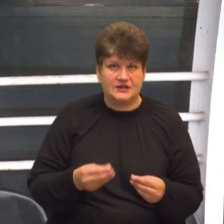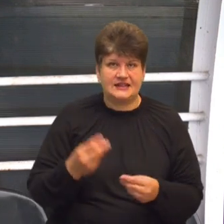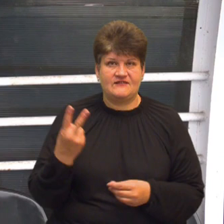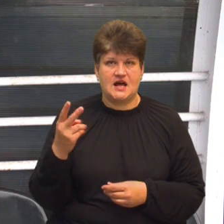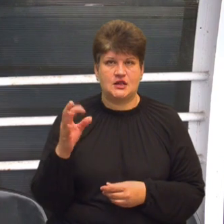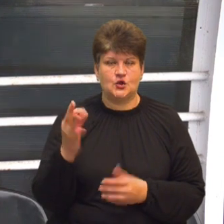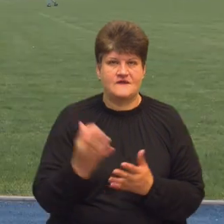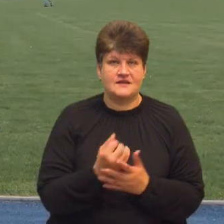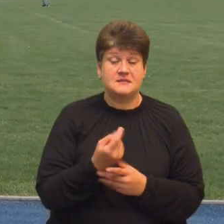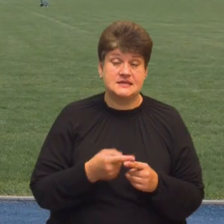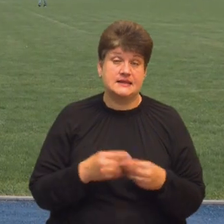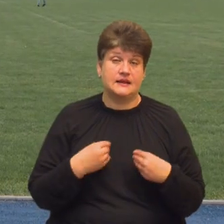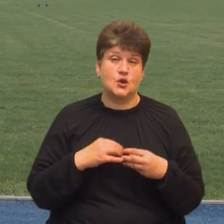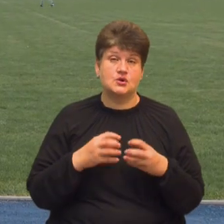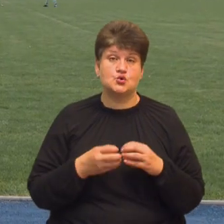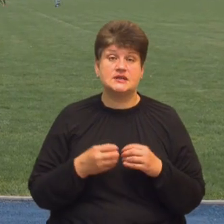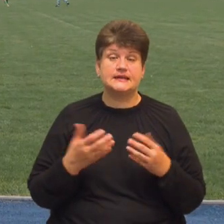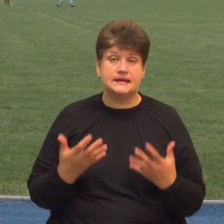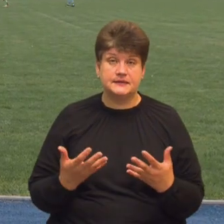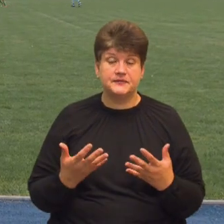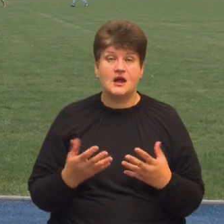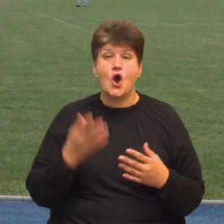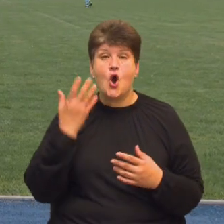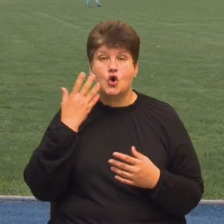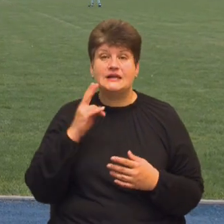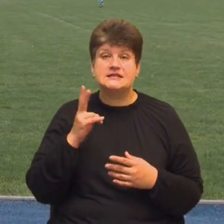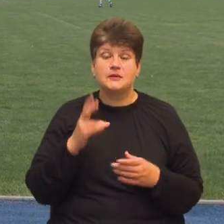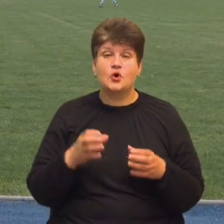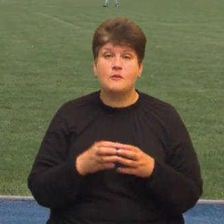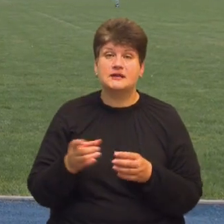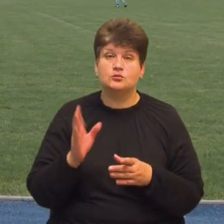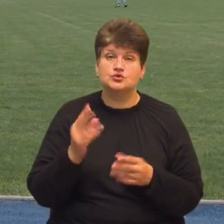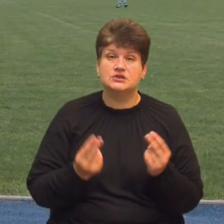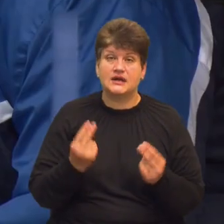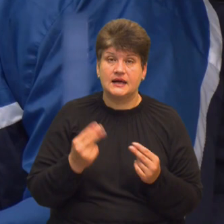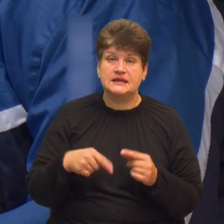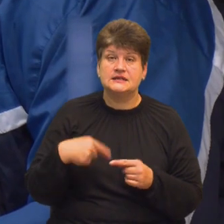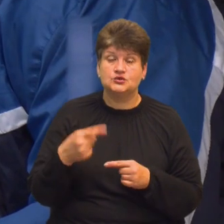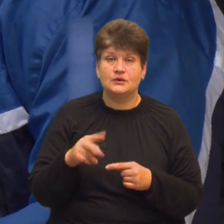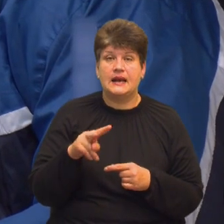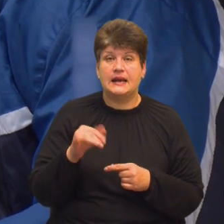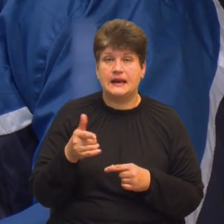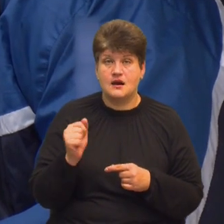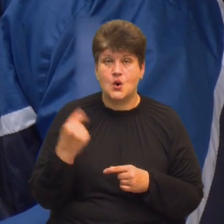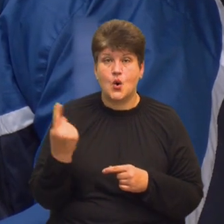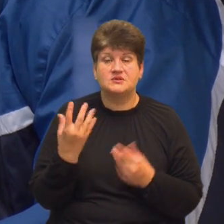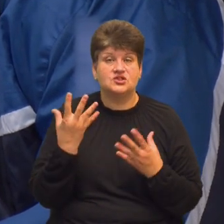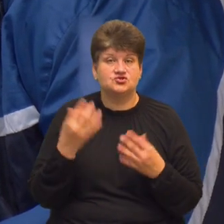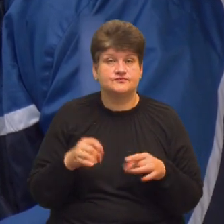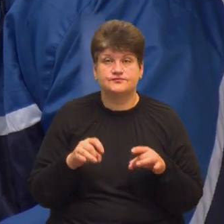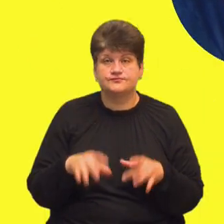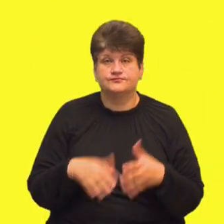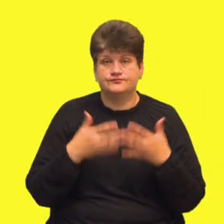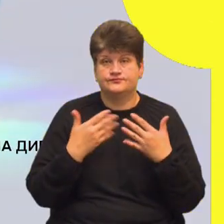і це принесло результат. Коли із ким команди з Тернополя зіграють наступні поєдинки Ліги області, ще визначають, кажуть